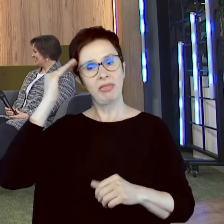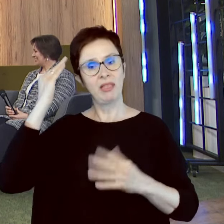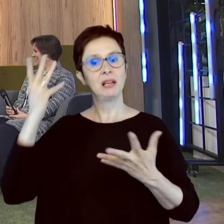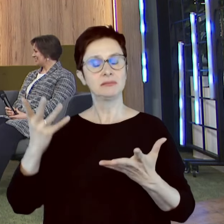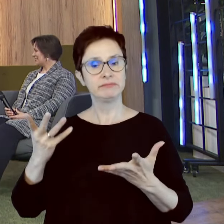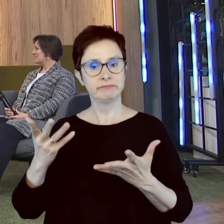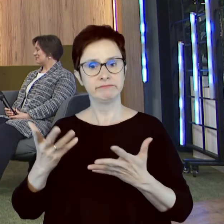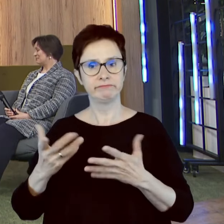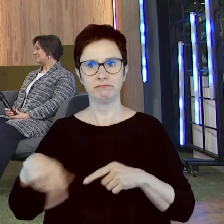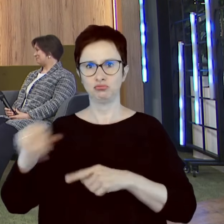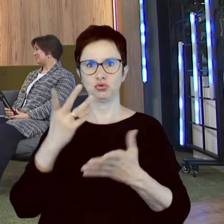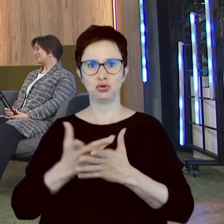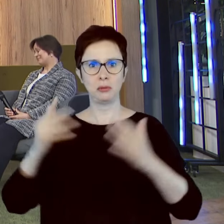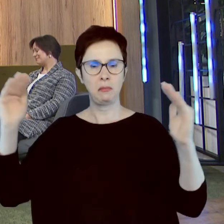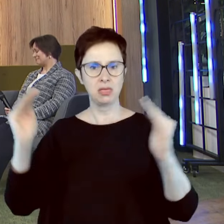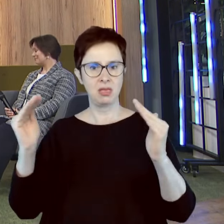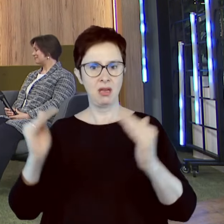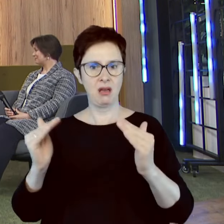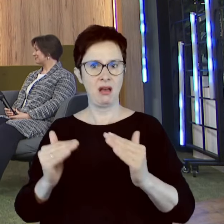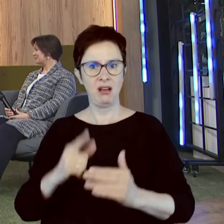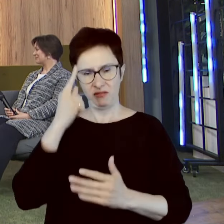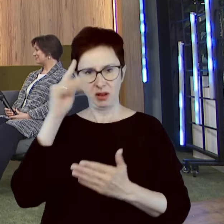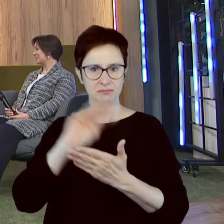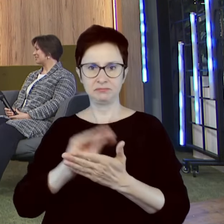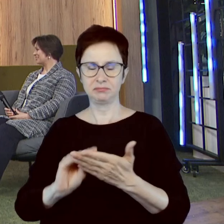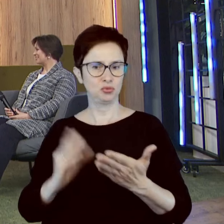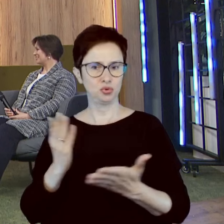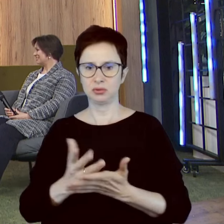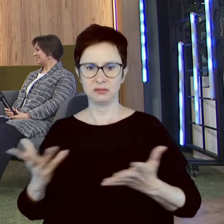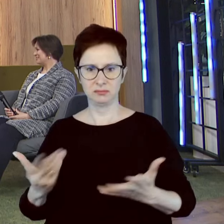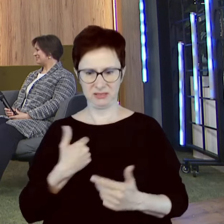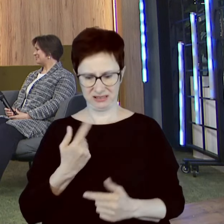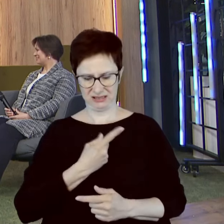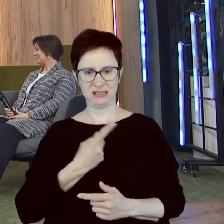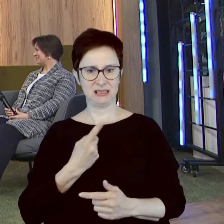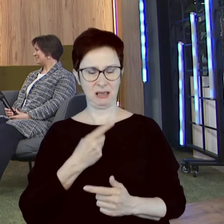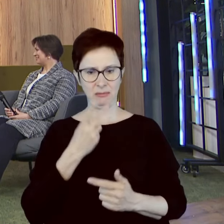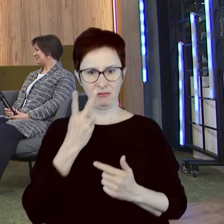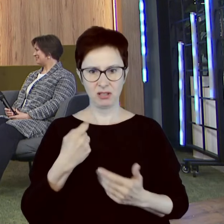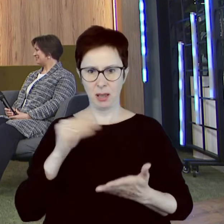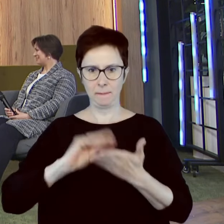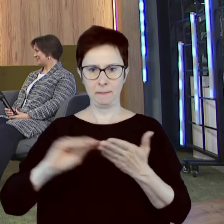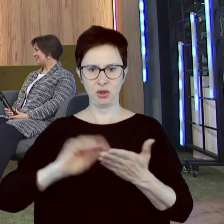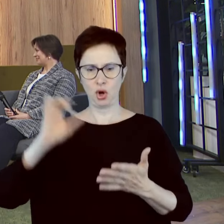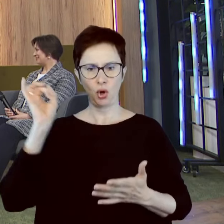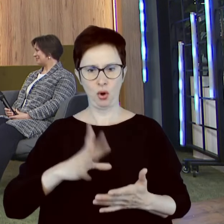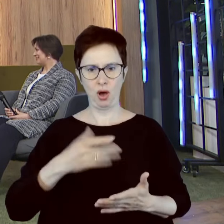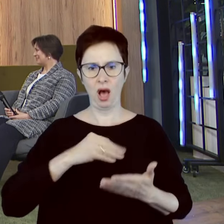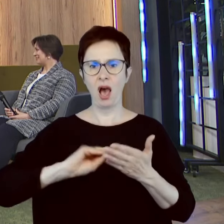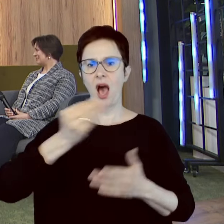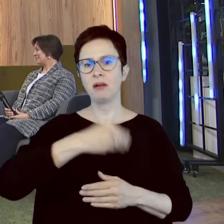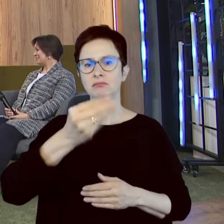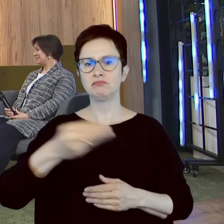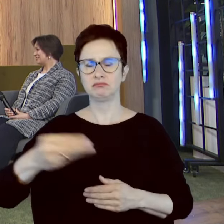ogromny. To pewnie wszyscy obserwujemy, nawet po sobie stwierdzam, że piszę gorzej ręcznie niż pisałam